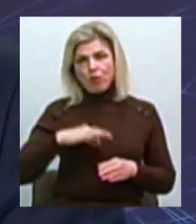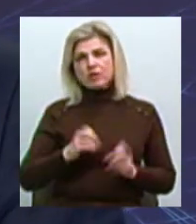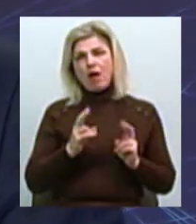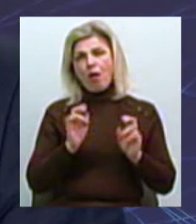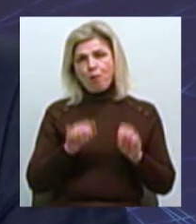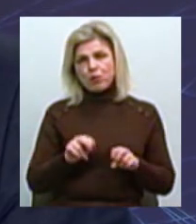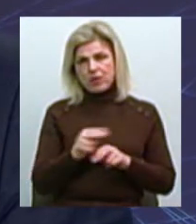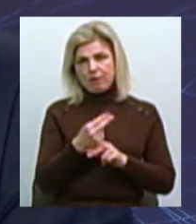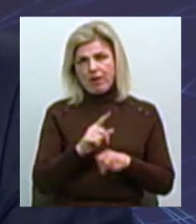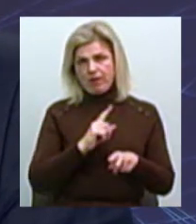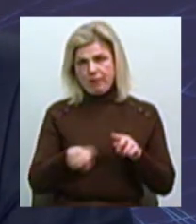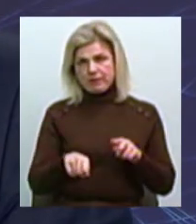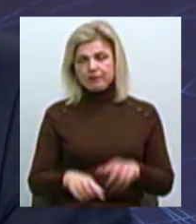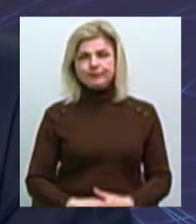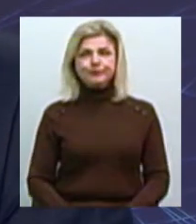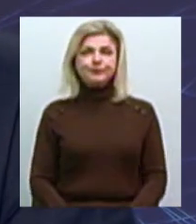виправлені